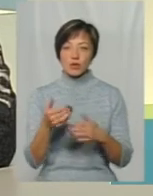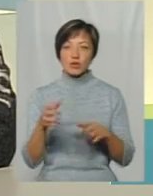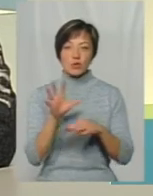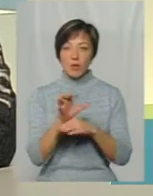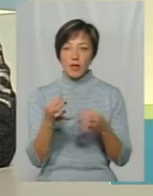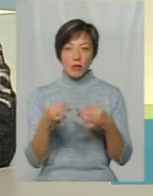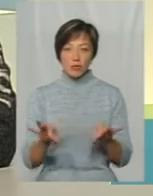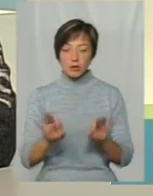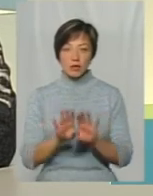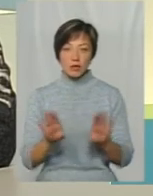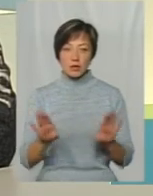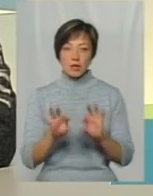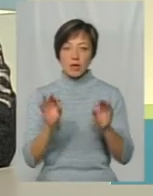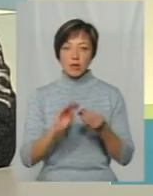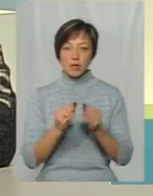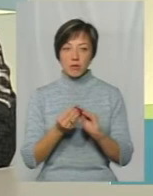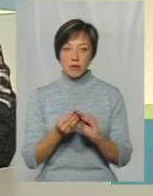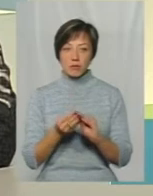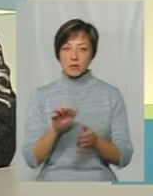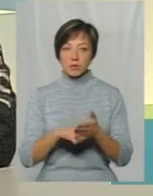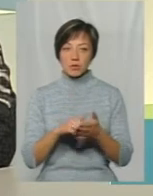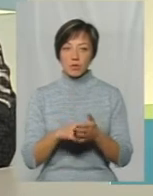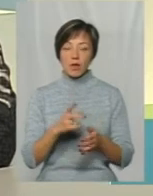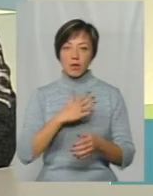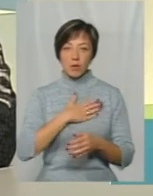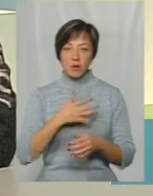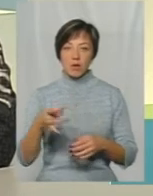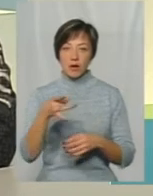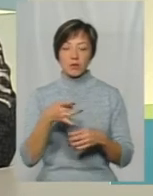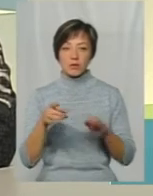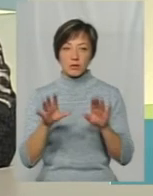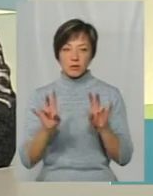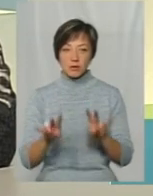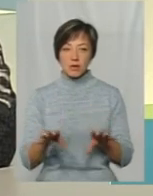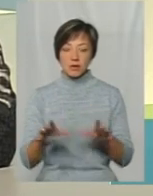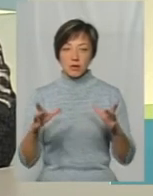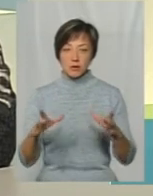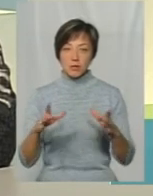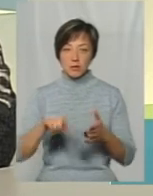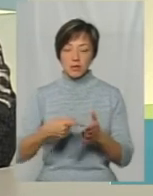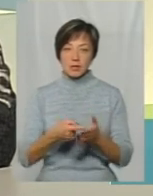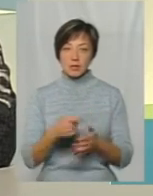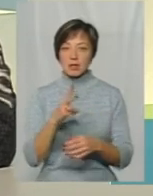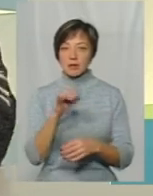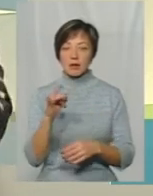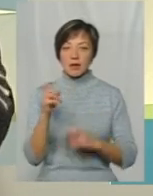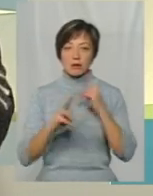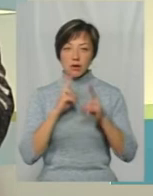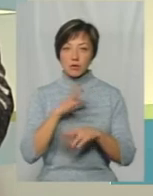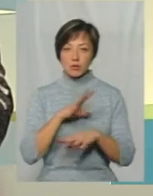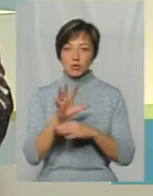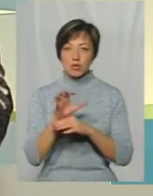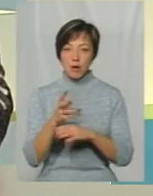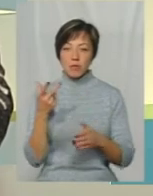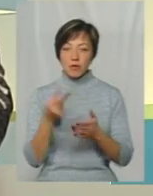в принципі, ніяких проблем не спричиняють, тому що на мій мікрорайон, на цей учасок міста Ні одного разу скарги не було Собак ми